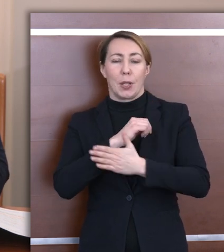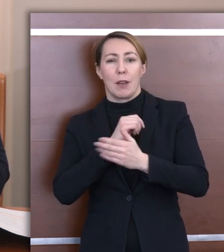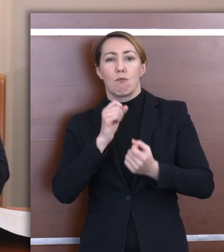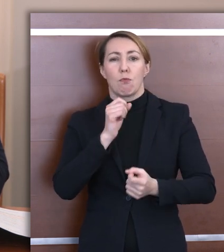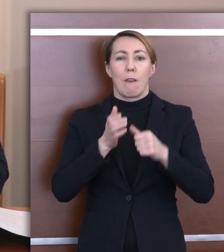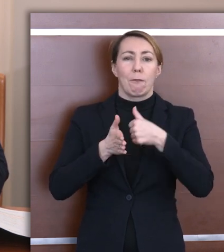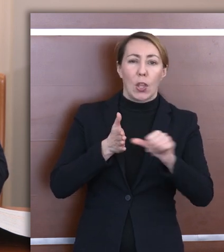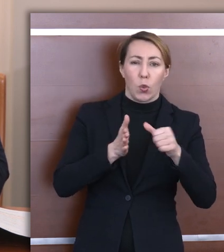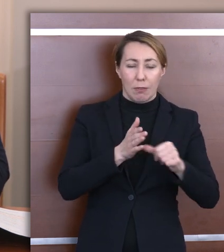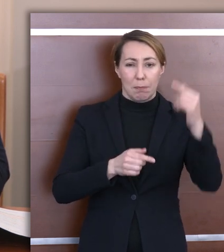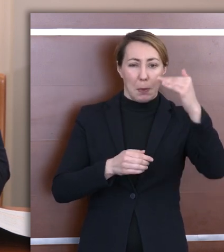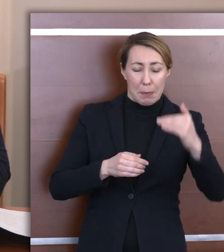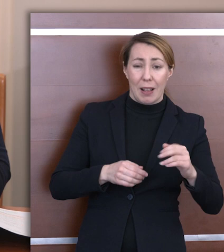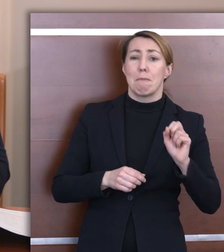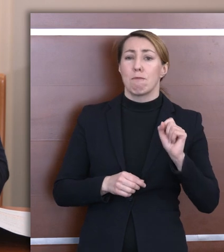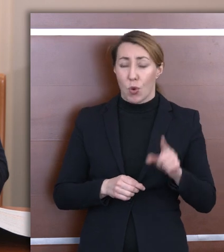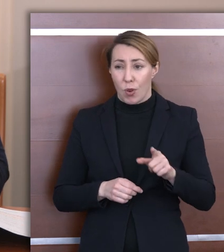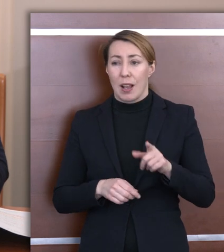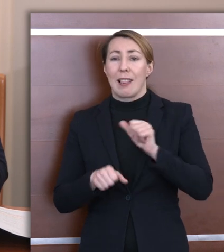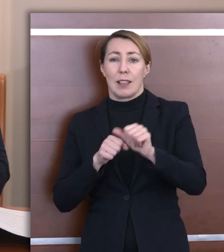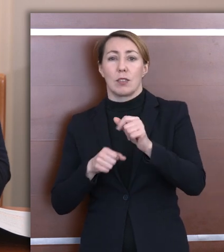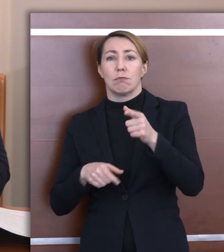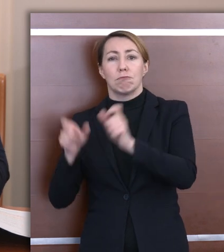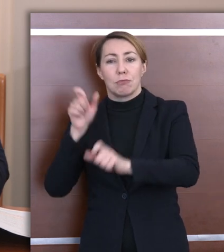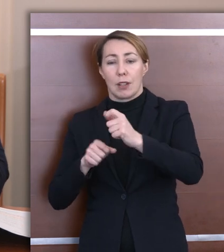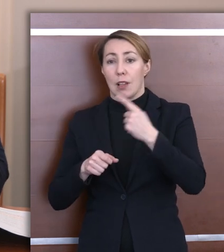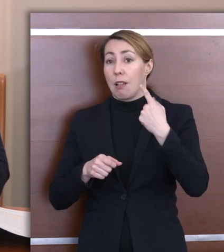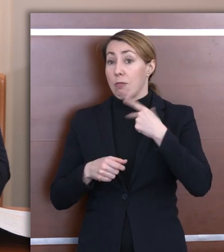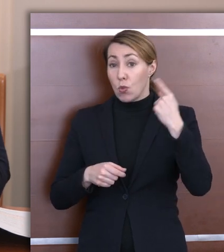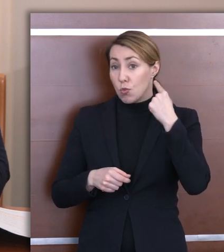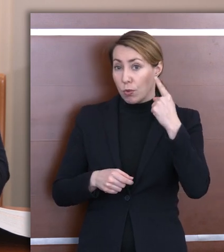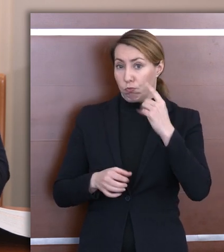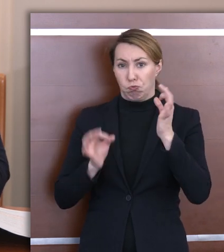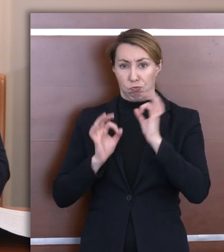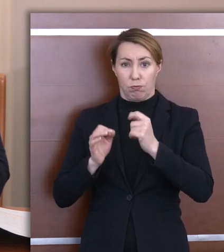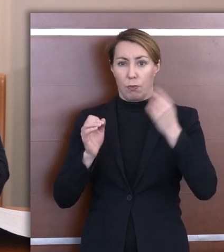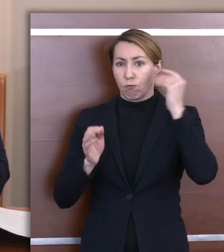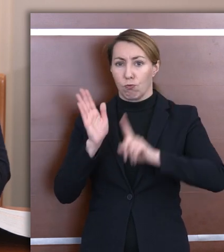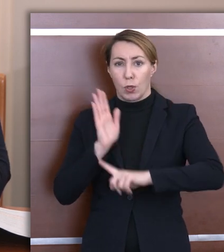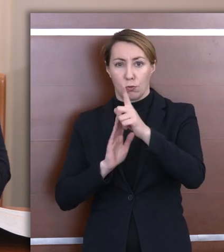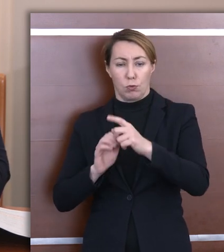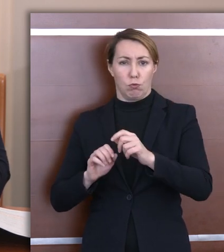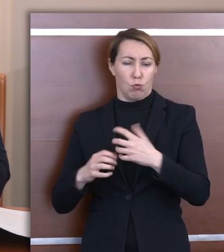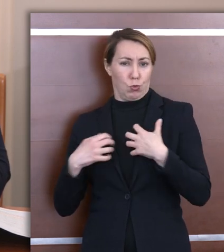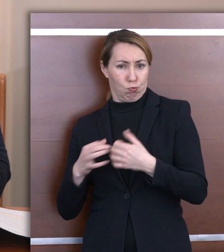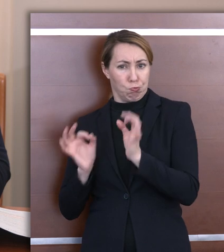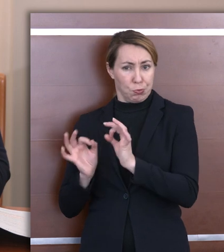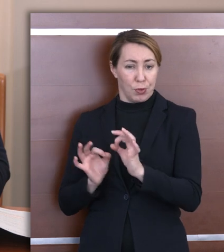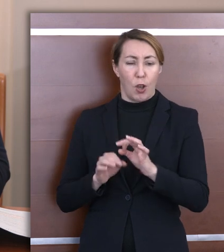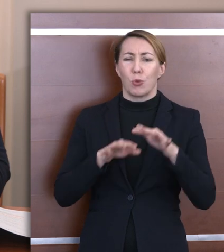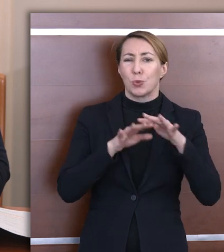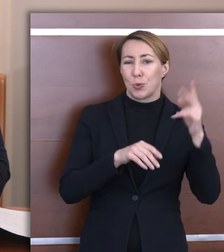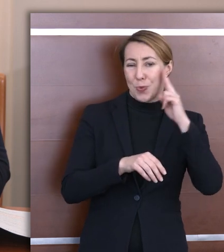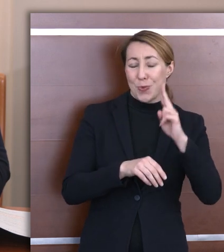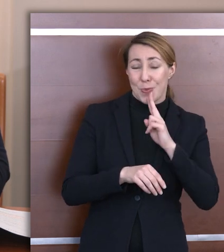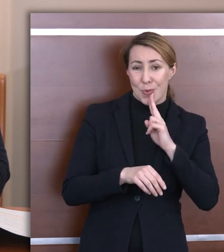wyjątki od tej zasady, bo są ludzie, którzy nie słyszą, dobrze wykształceni, doskonale funkcjonujący. Ale znaczna część osób niesłyszących w